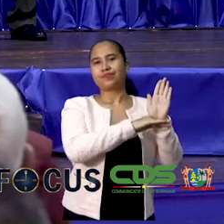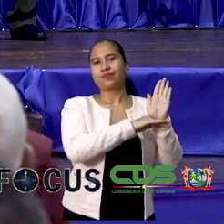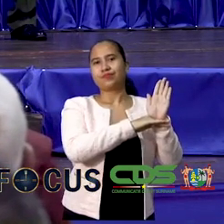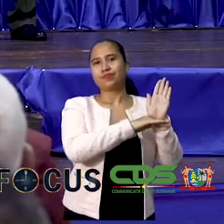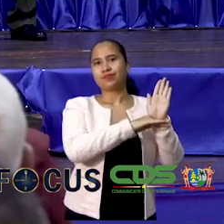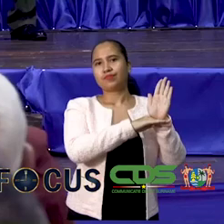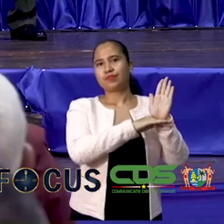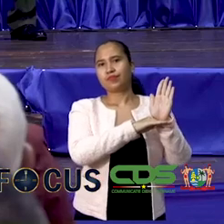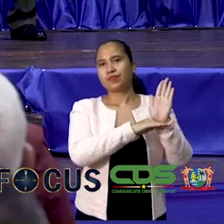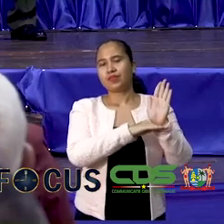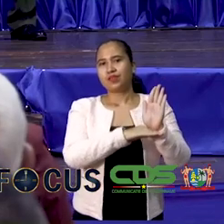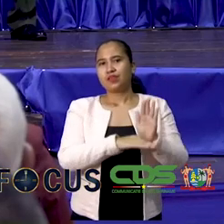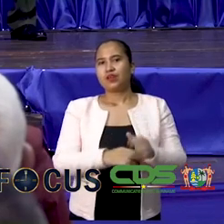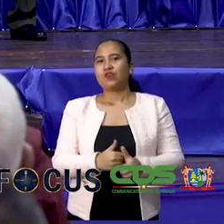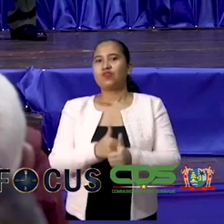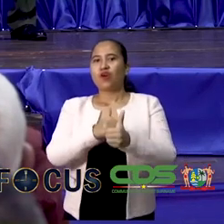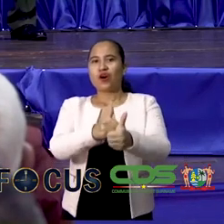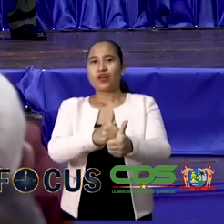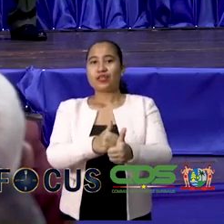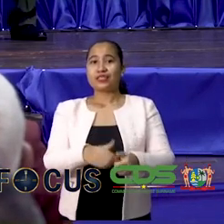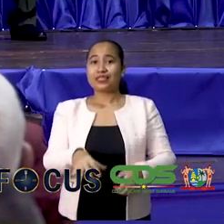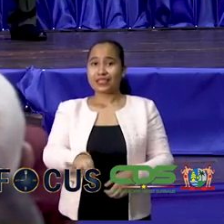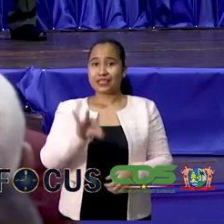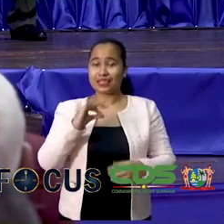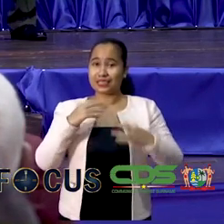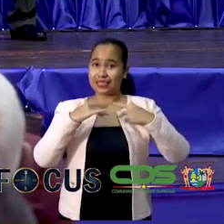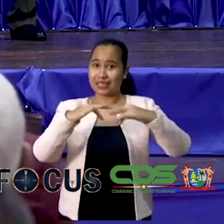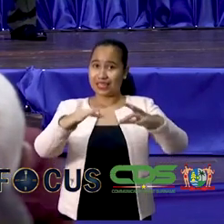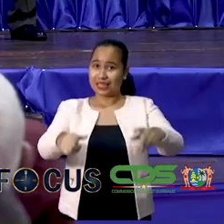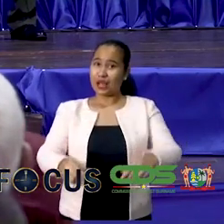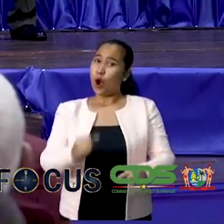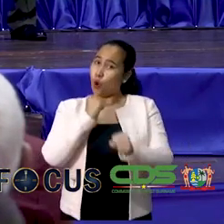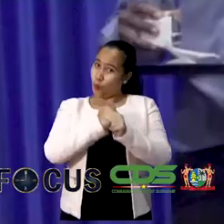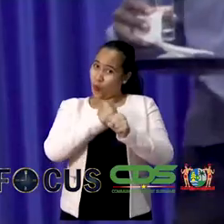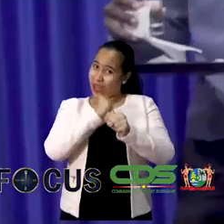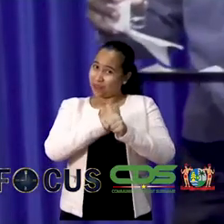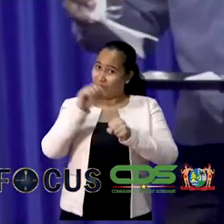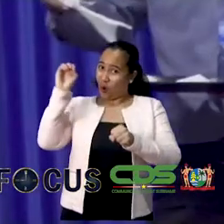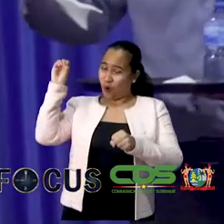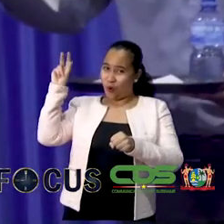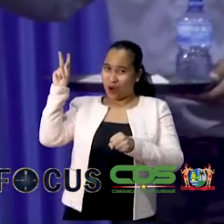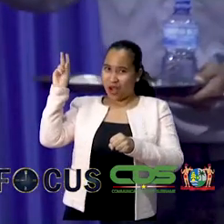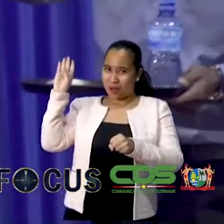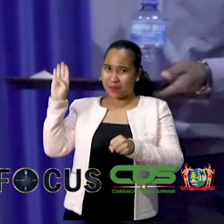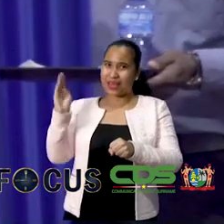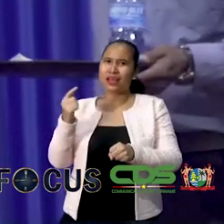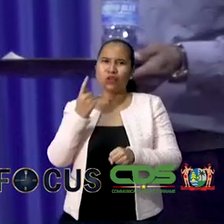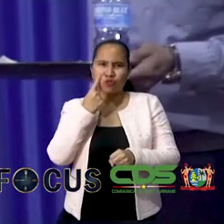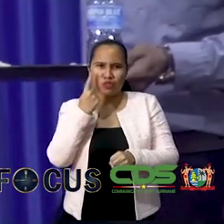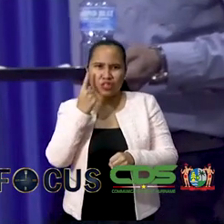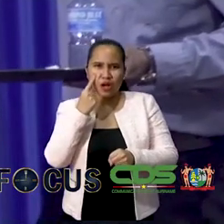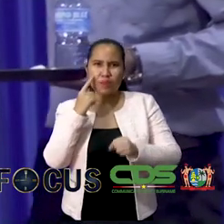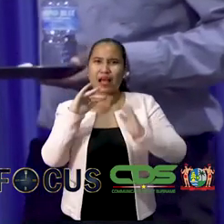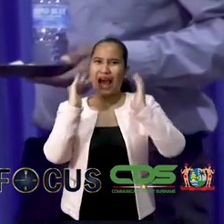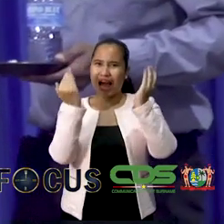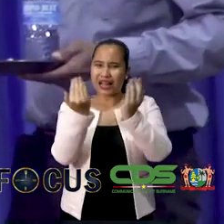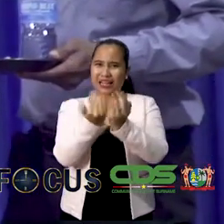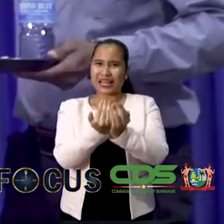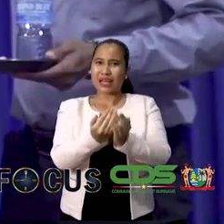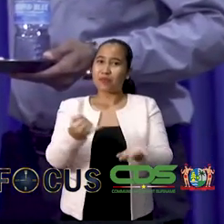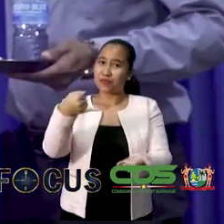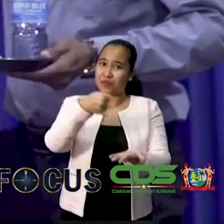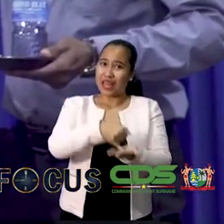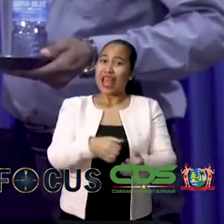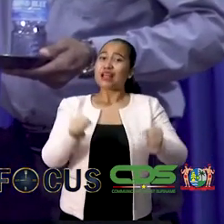volgens de kiesregelen de taak van het Onafhankelijk Kiesbureau toezicht houden op de algemene verkiezingen en het